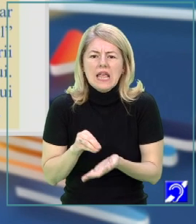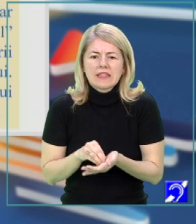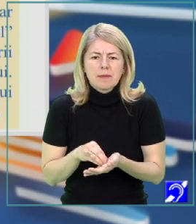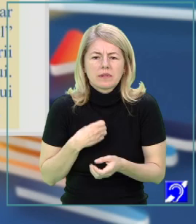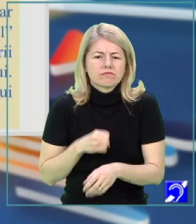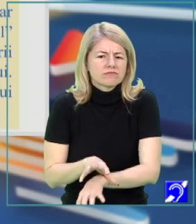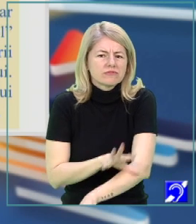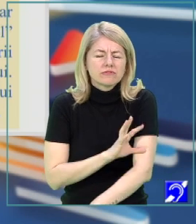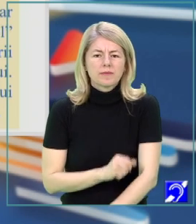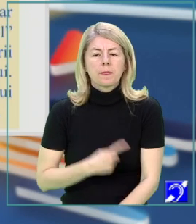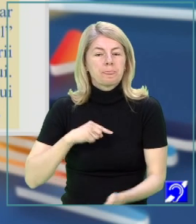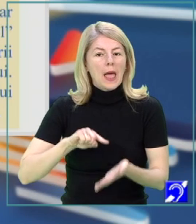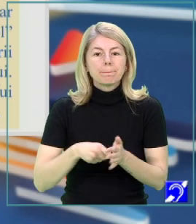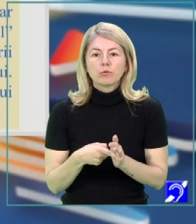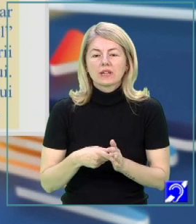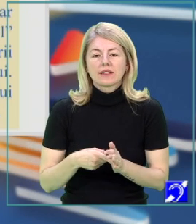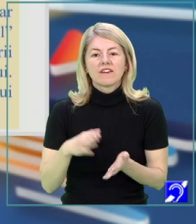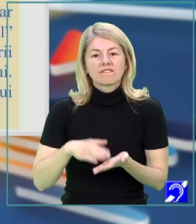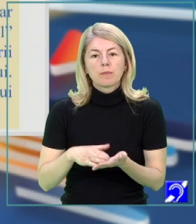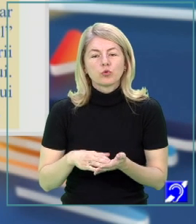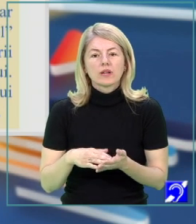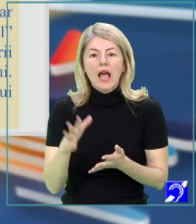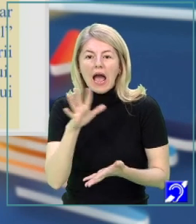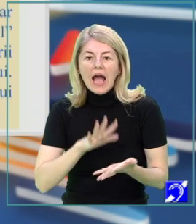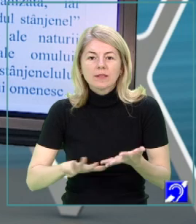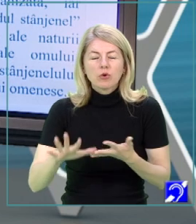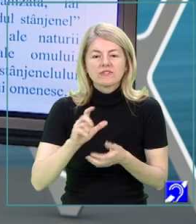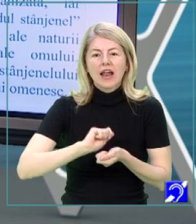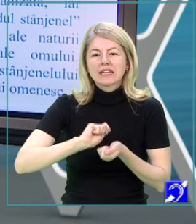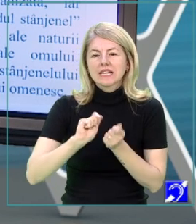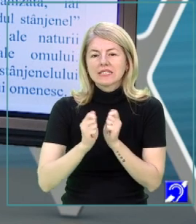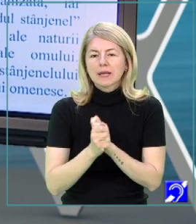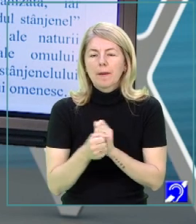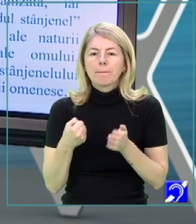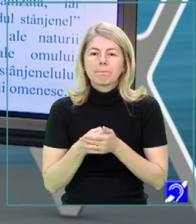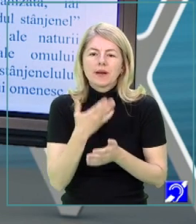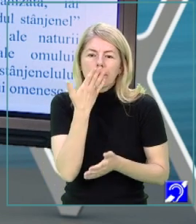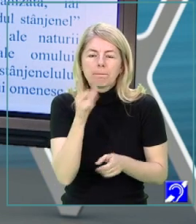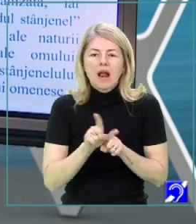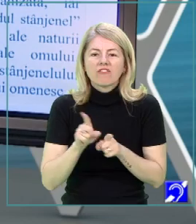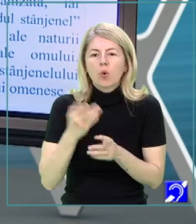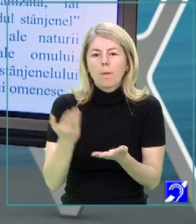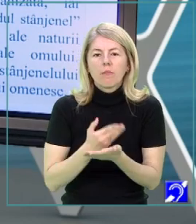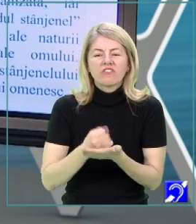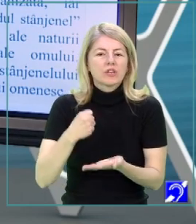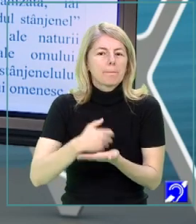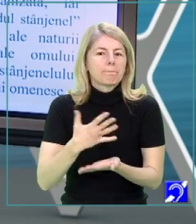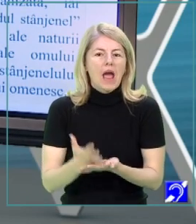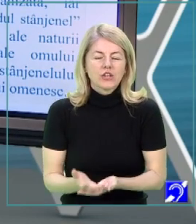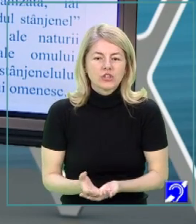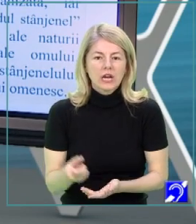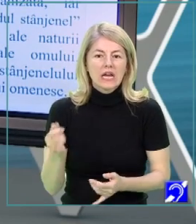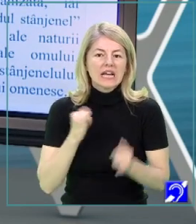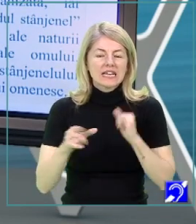punctat faptul că atmosfera se preschimbă treptat până ce devine magică. Grădina pare să fie un